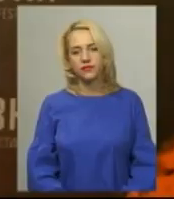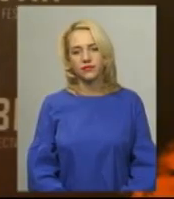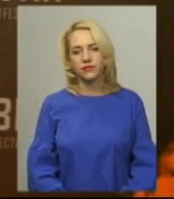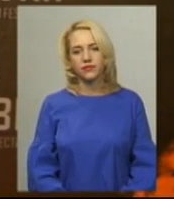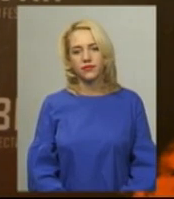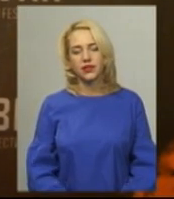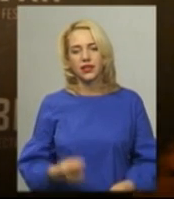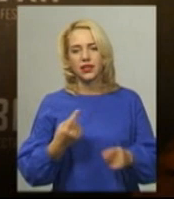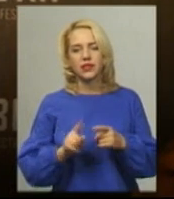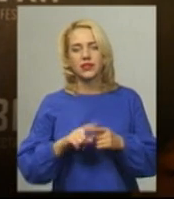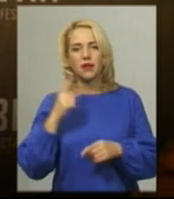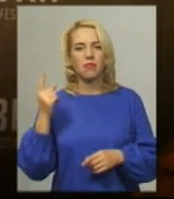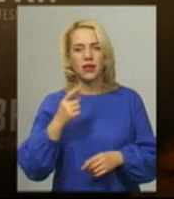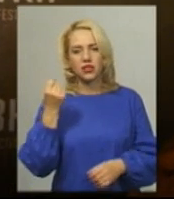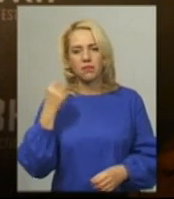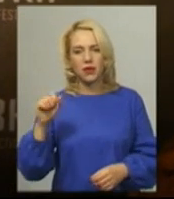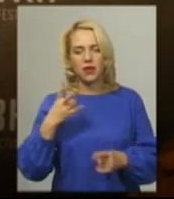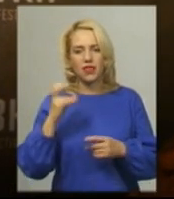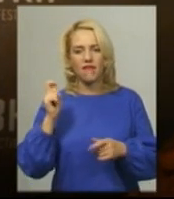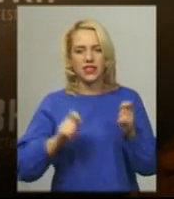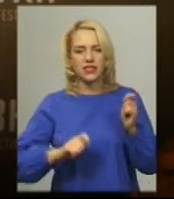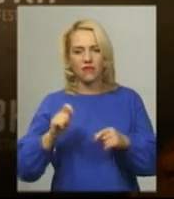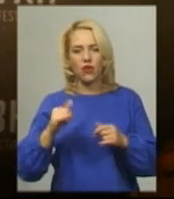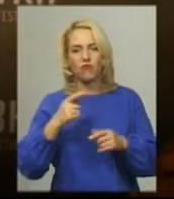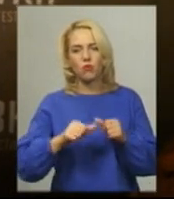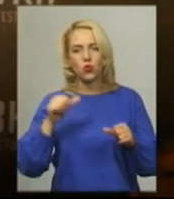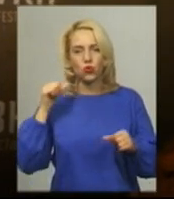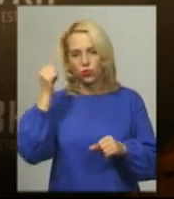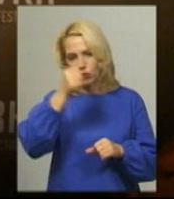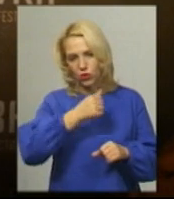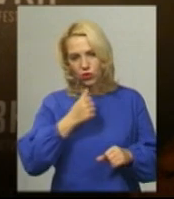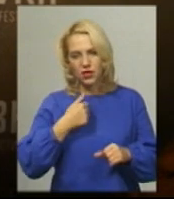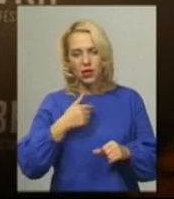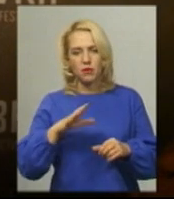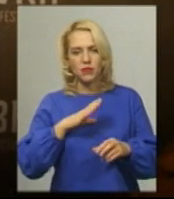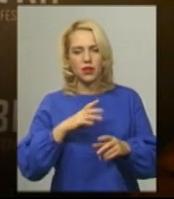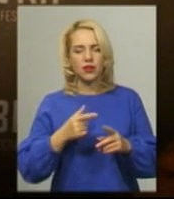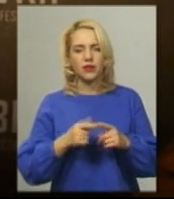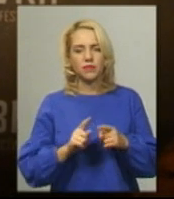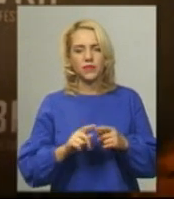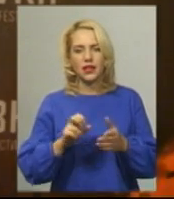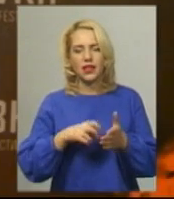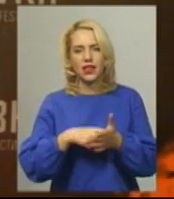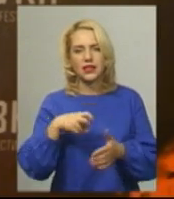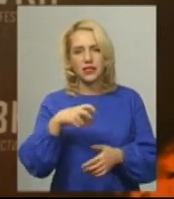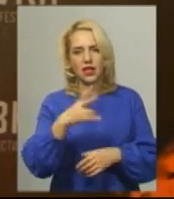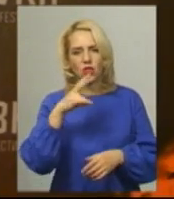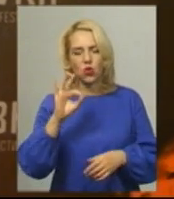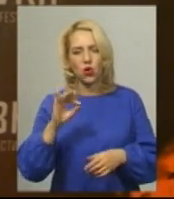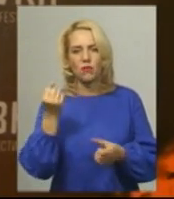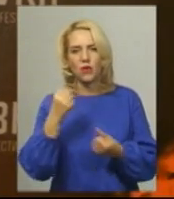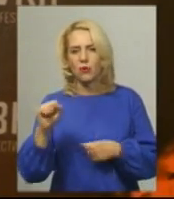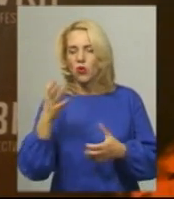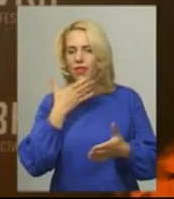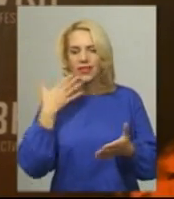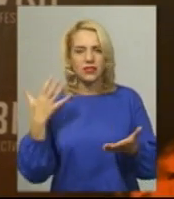Це перша перемога на цьому фестивалі. В минулому році ми попали до «Шатлоса», але перемогу не